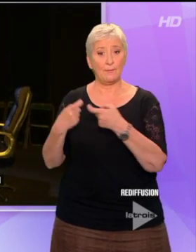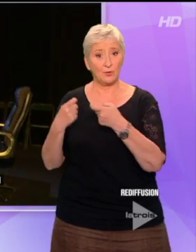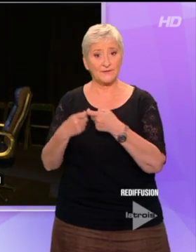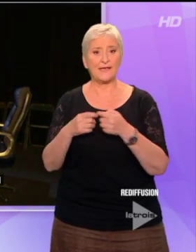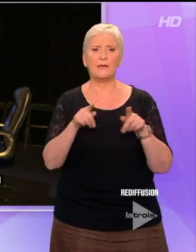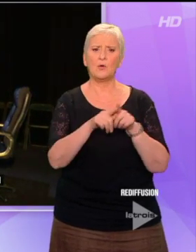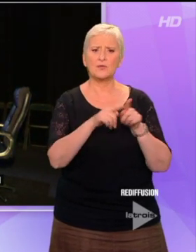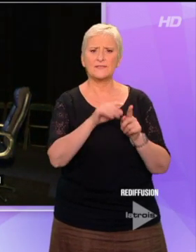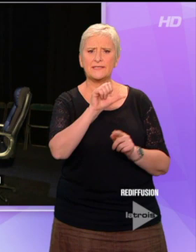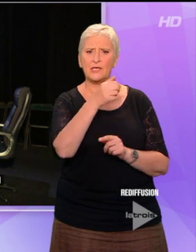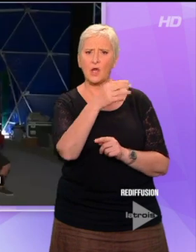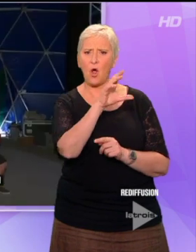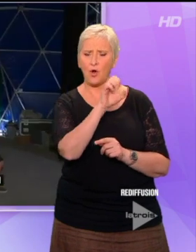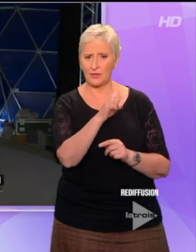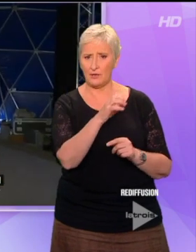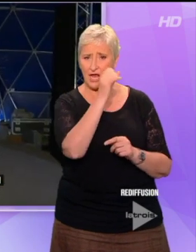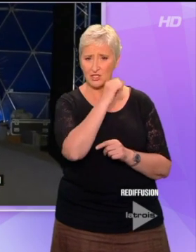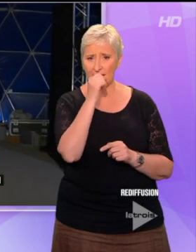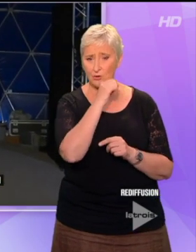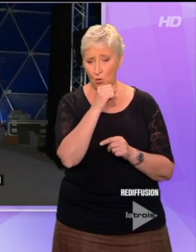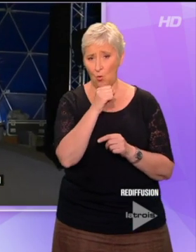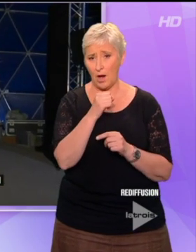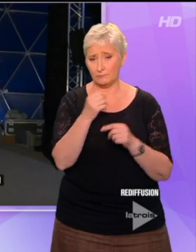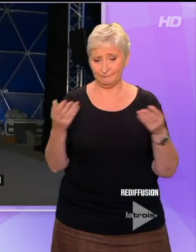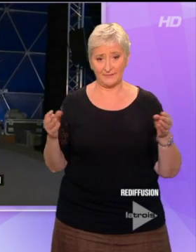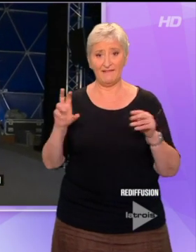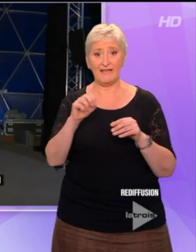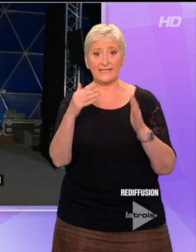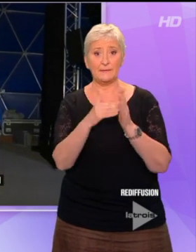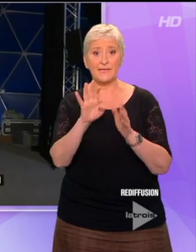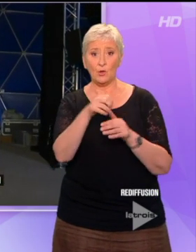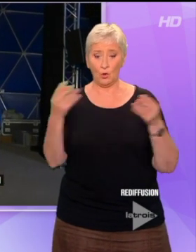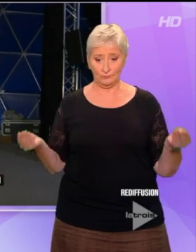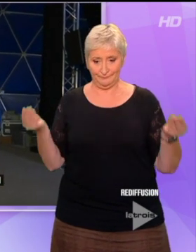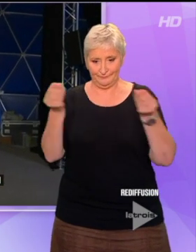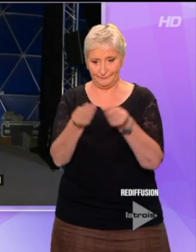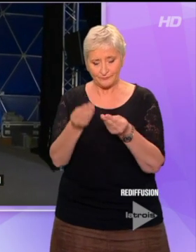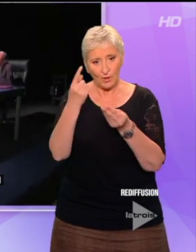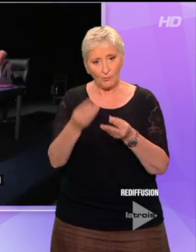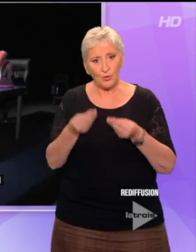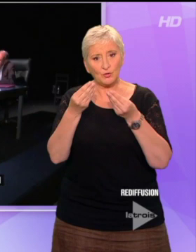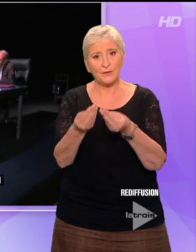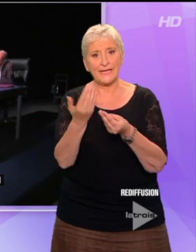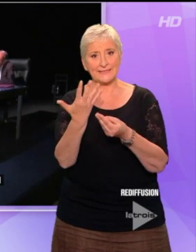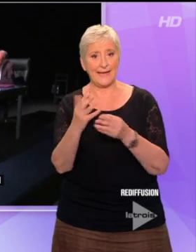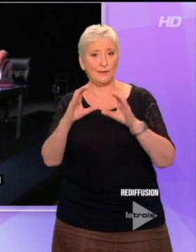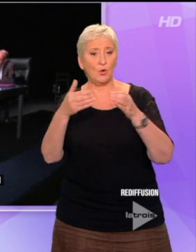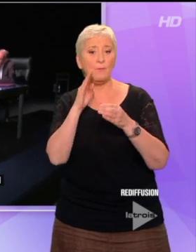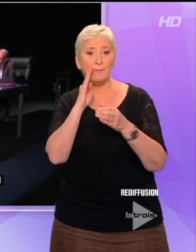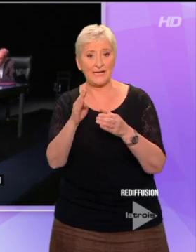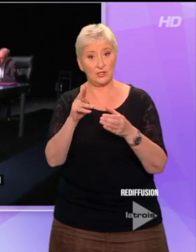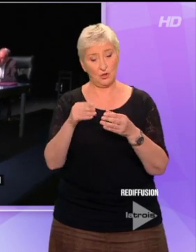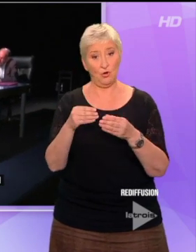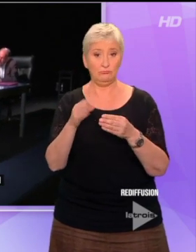additionne une part de budget annuel, 24 000 euros chacun, pour offrir à cinq compagnies belges une vraie salle, un dôme,